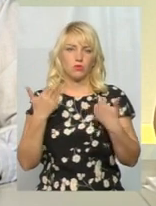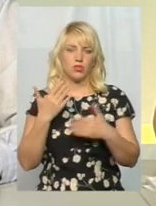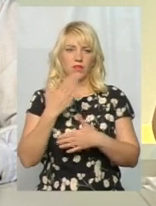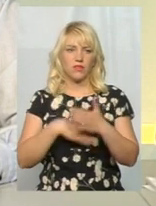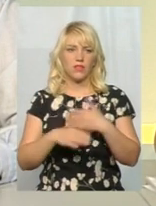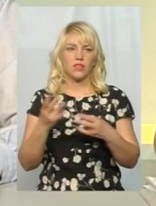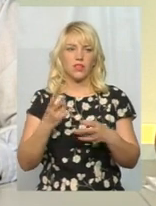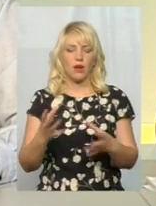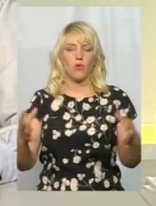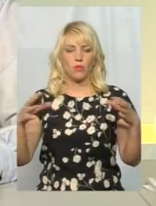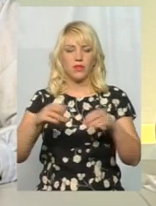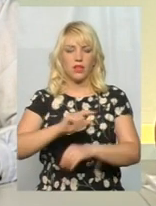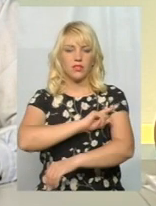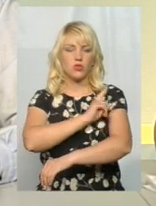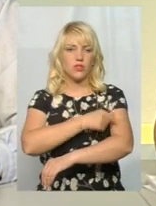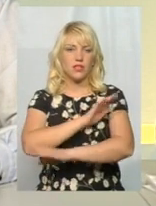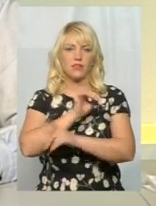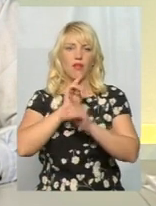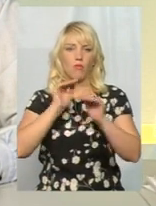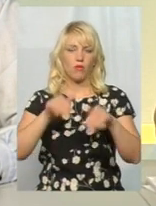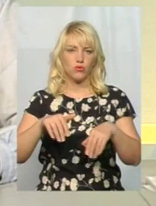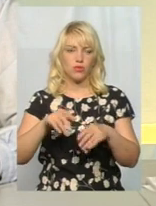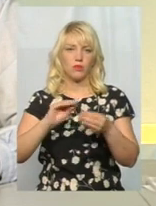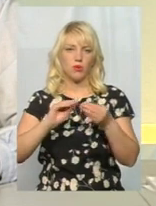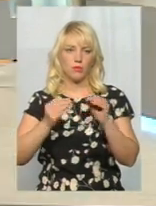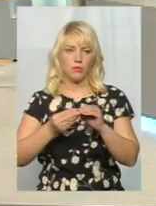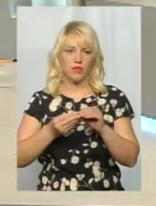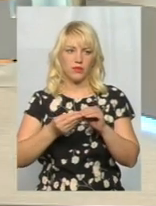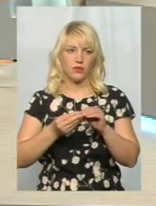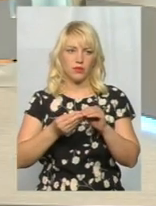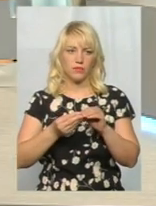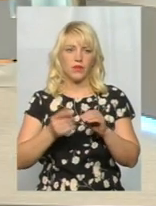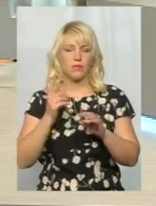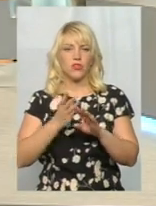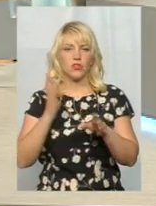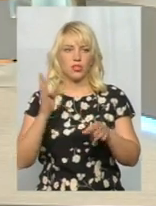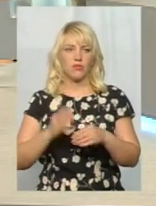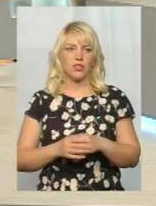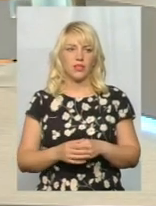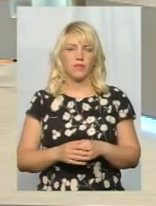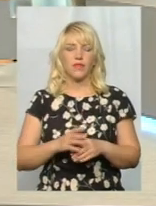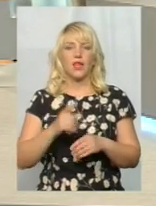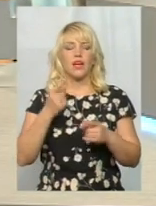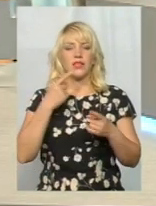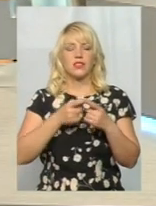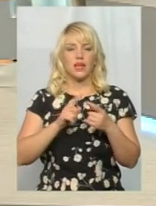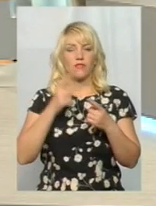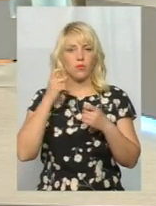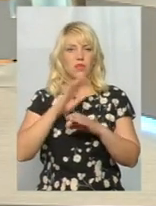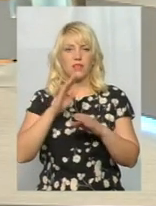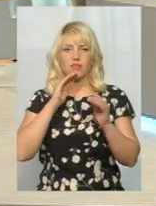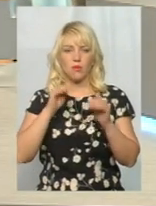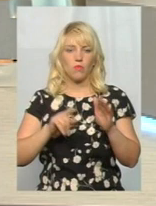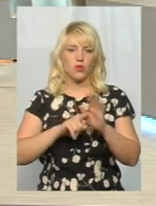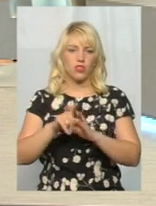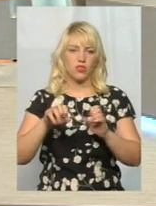потрібно об'єднати зусилля, не замовчувати проблематику і зробити першочергові заходи. проблематика не замовчується, тобто початок вирішення